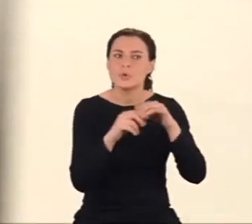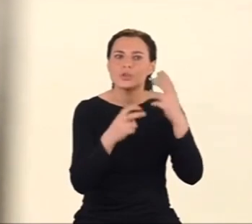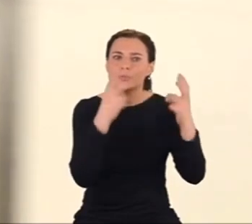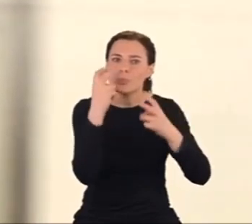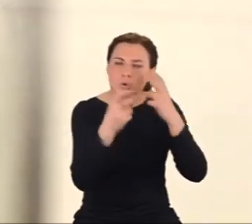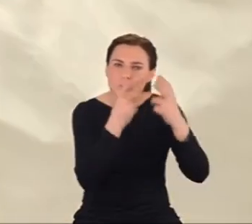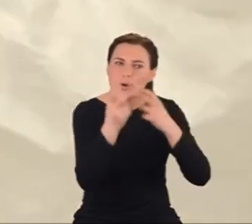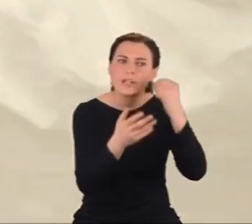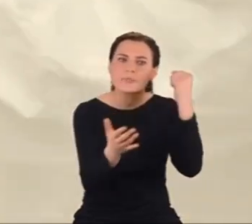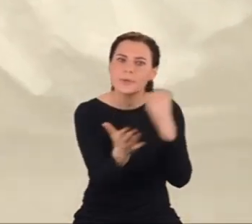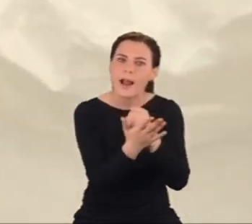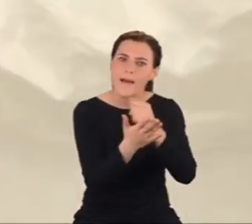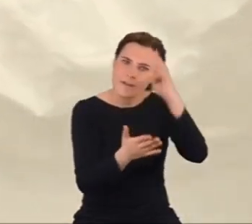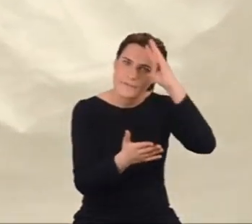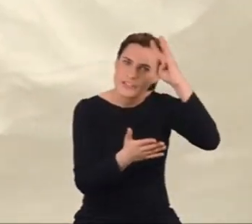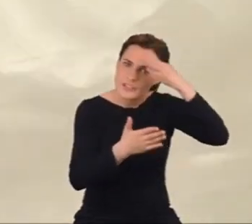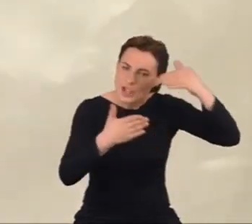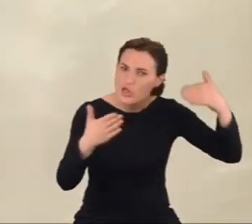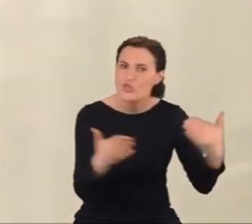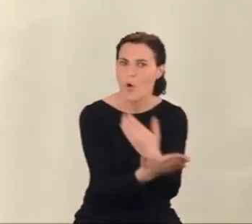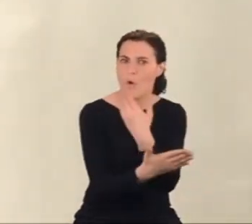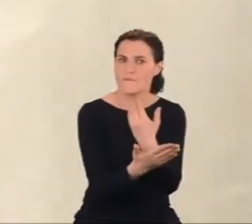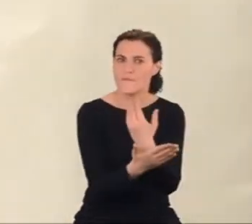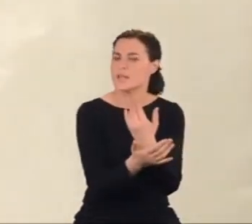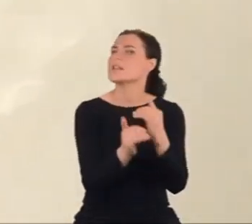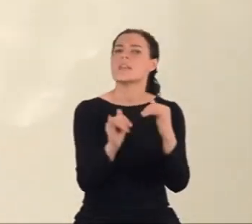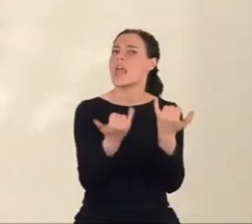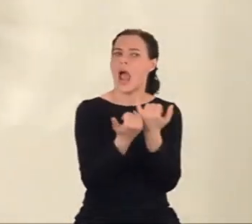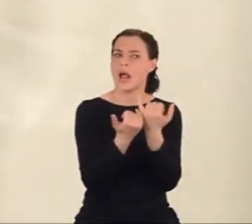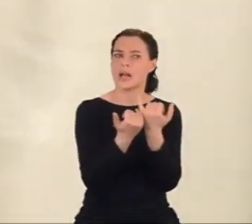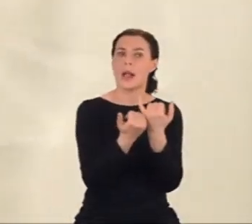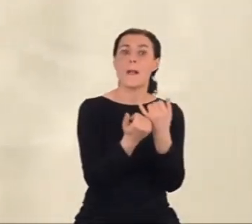by wyjaśnić, jak materia wygrała z antymaterią.